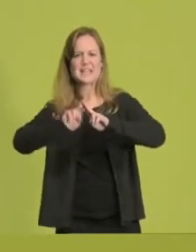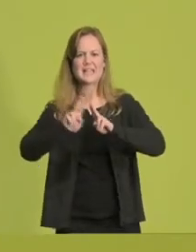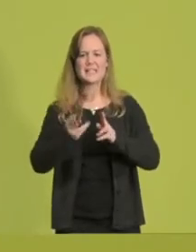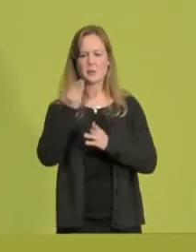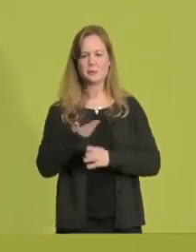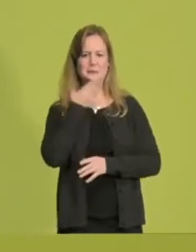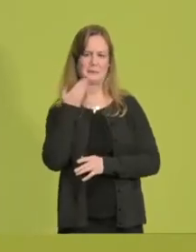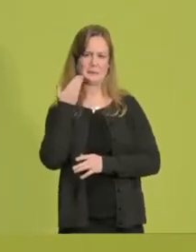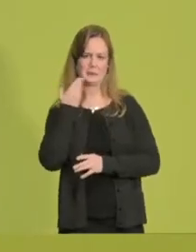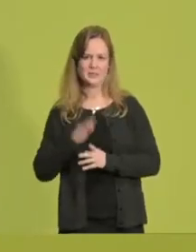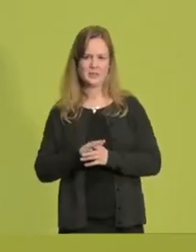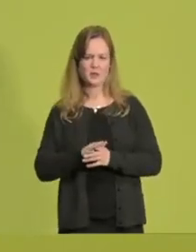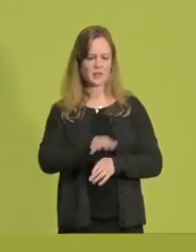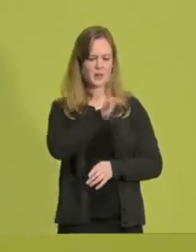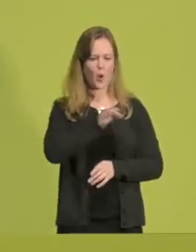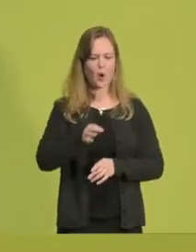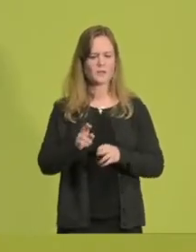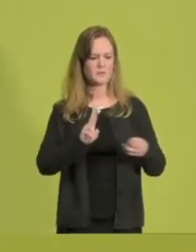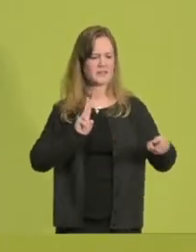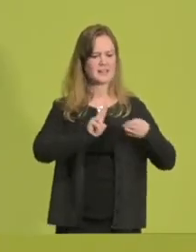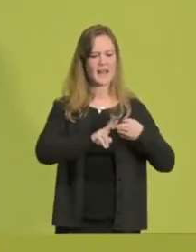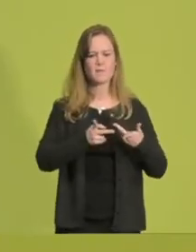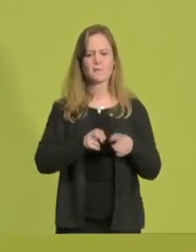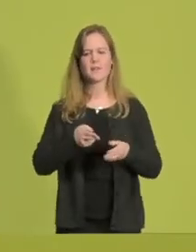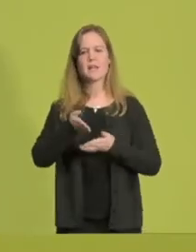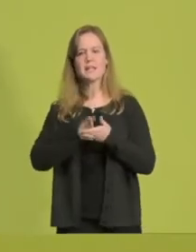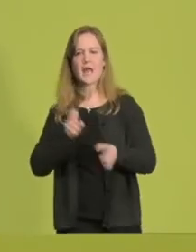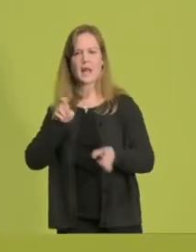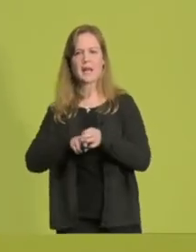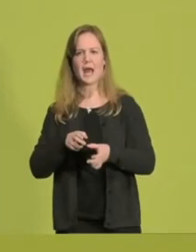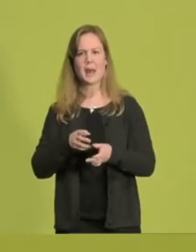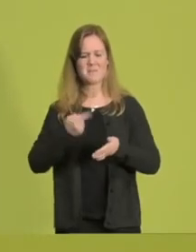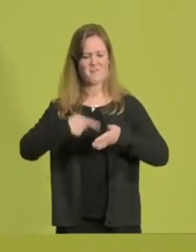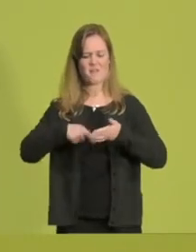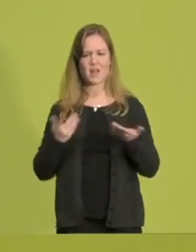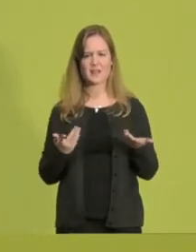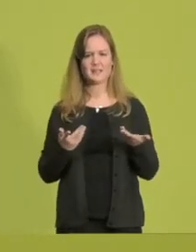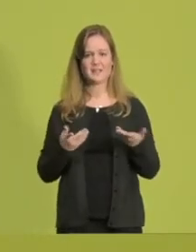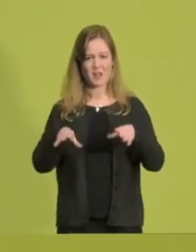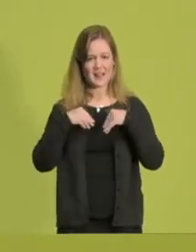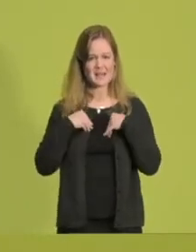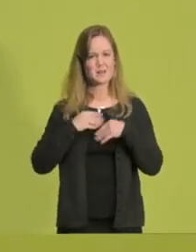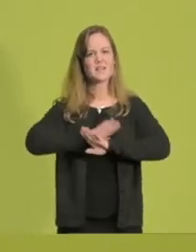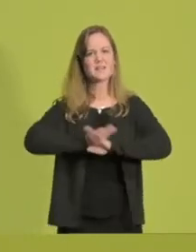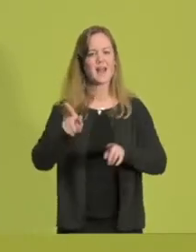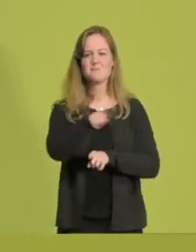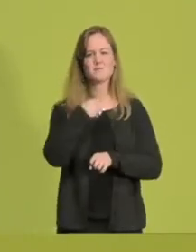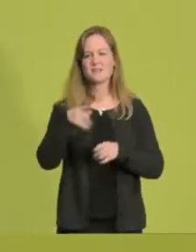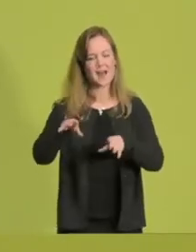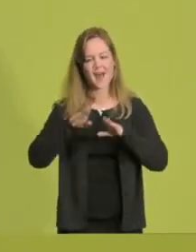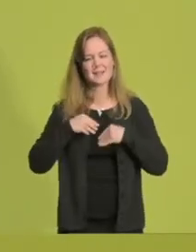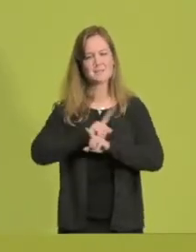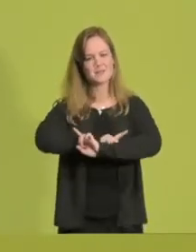diese Orte des Zusammenlebens, der Begegnung, der Teilhabe. Und damit will ich mich nicht abfinden und damit dürfen wir uns nicht